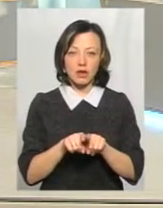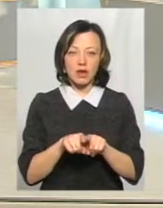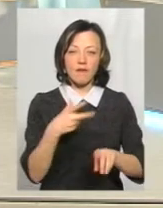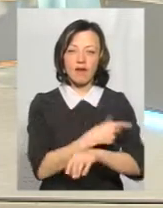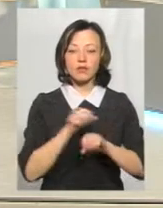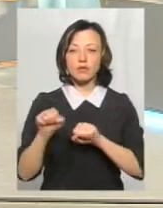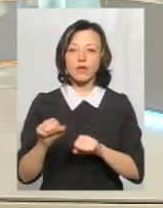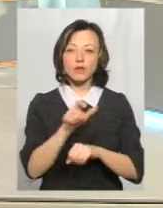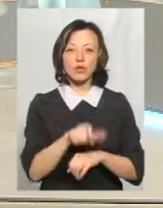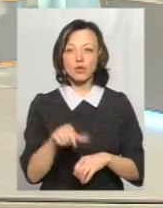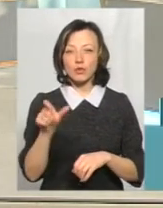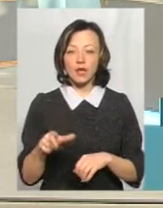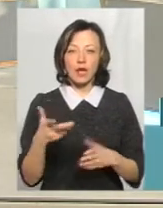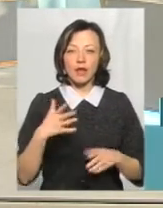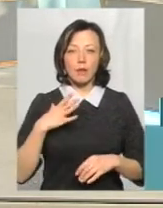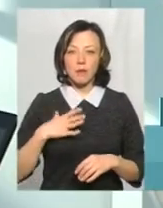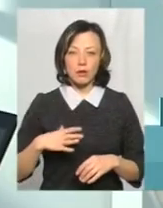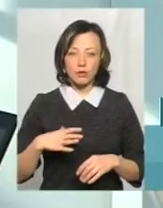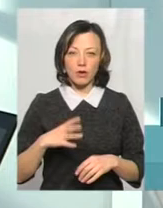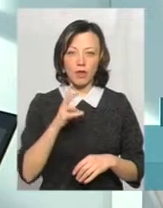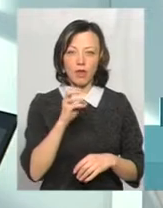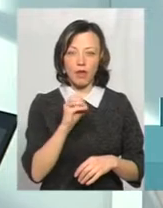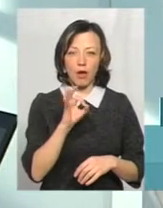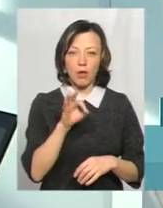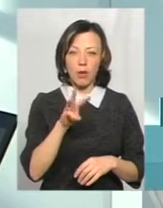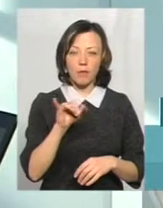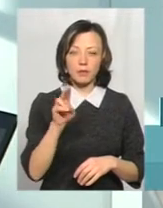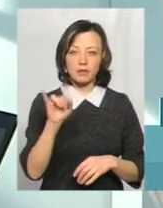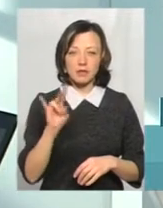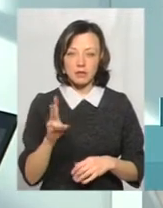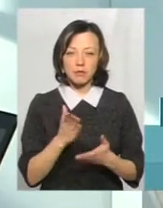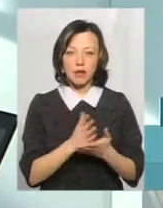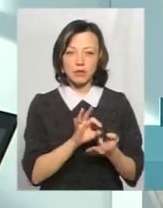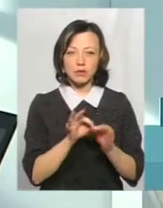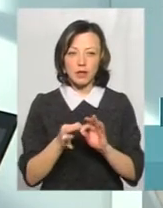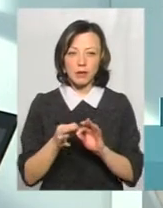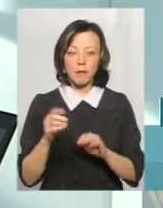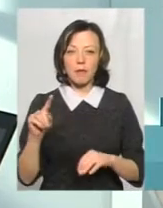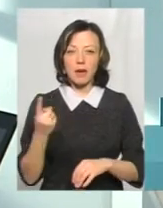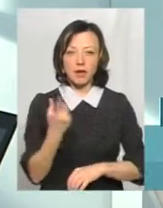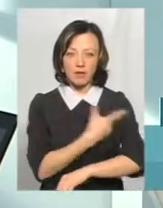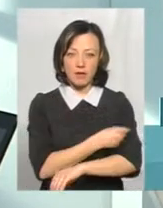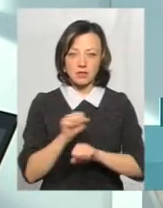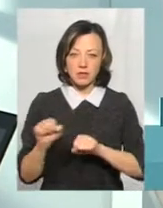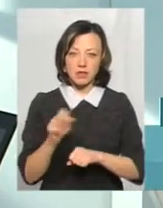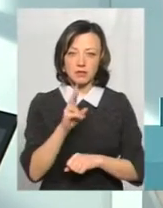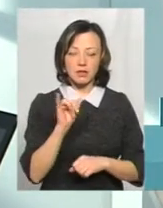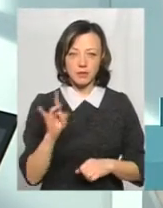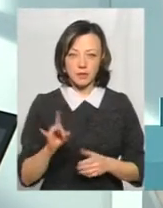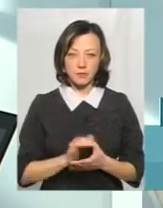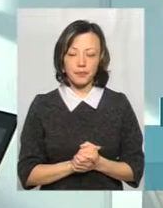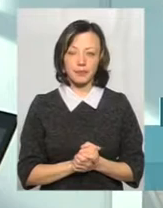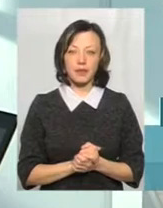людям, які не переносять на міцин, які мали якісь ускладнення після першої вакцинації від кору,